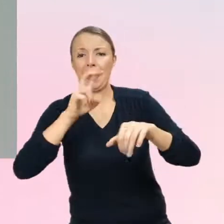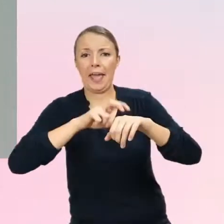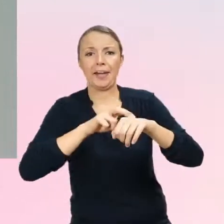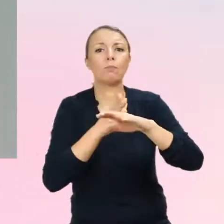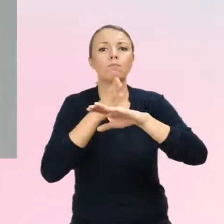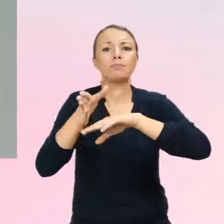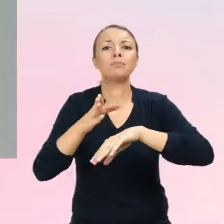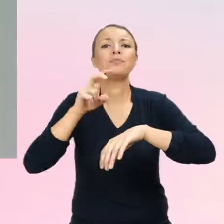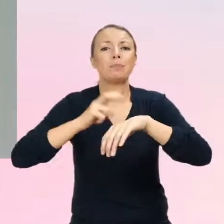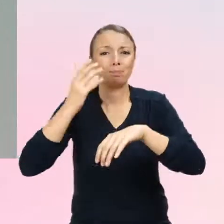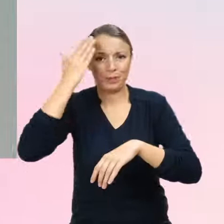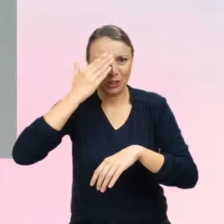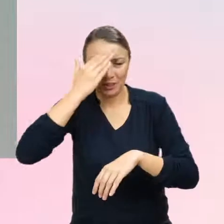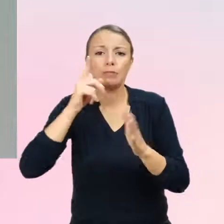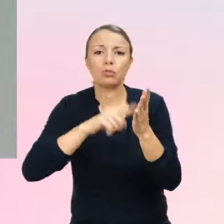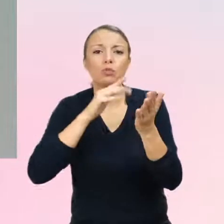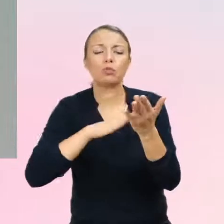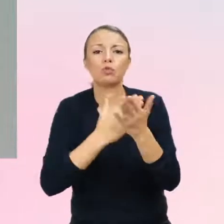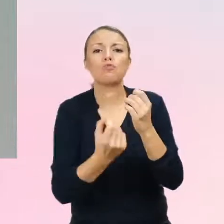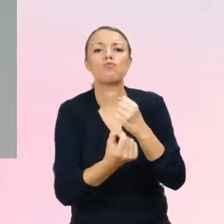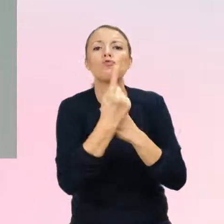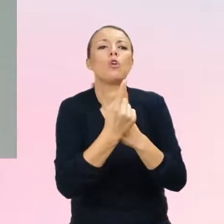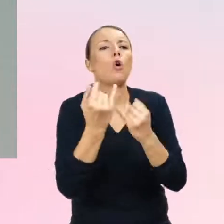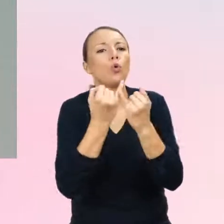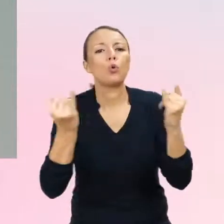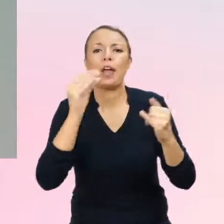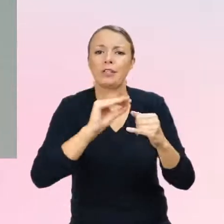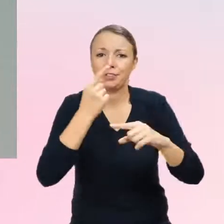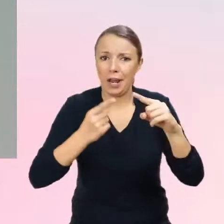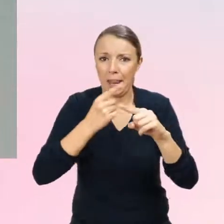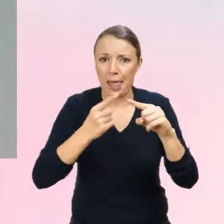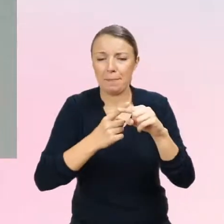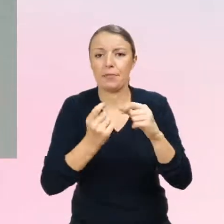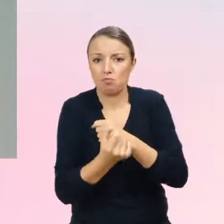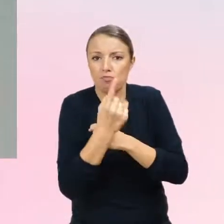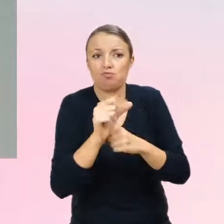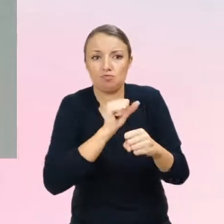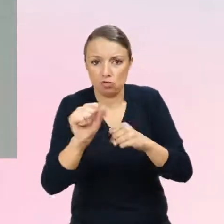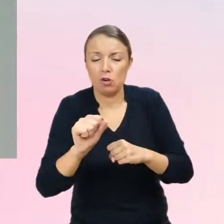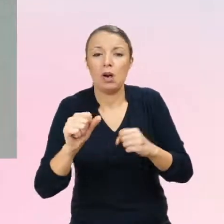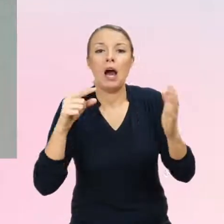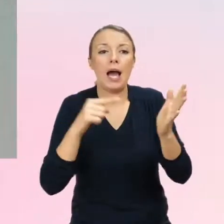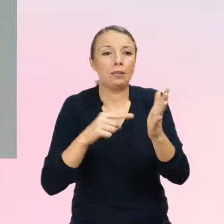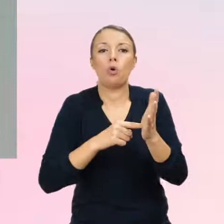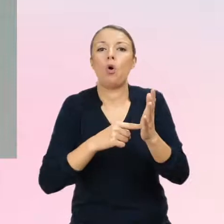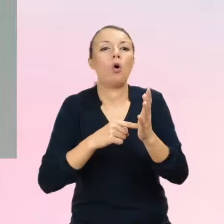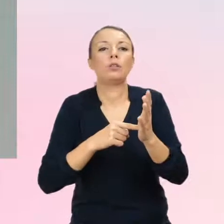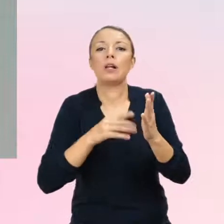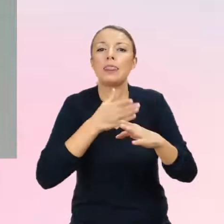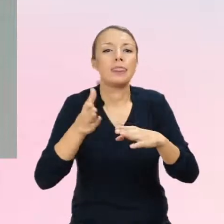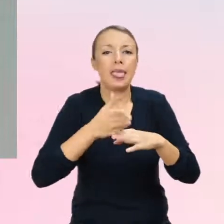współwystępujące objawy, no i to postępowanie przebiega w ten sposób, że